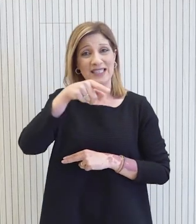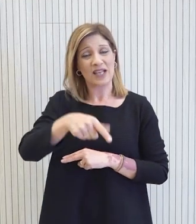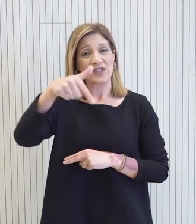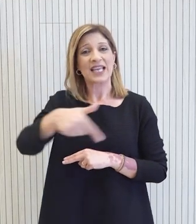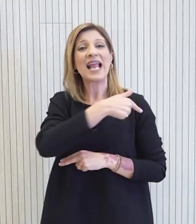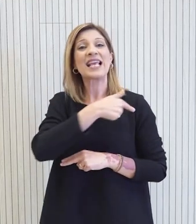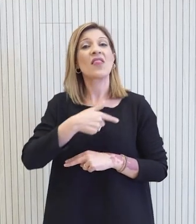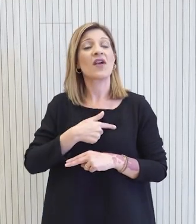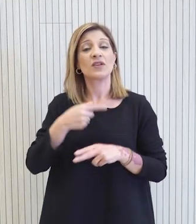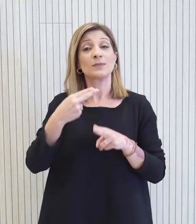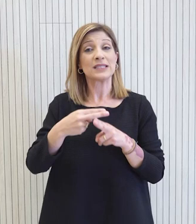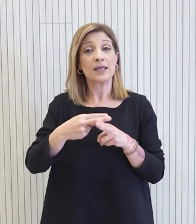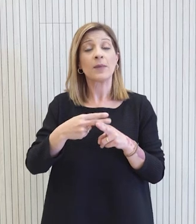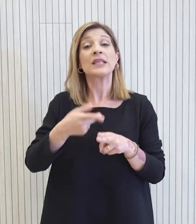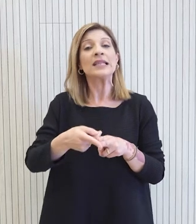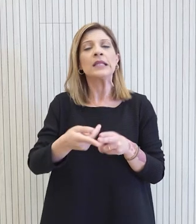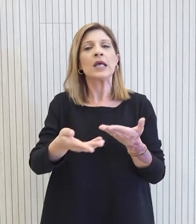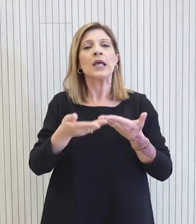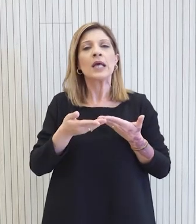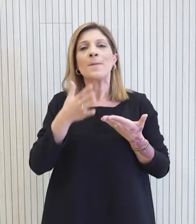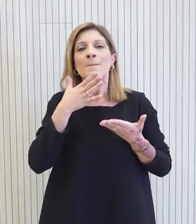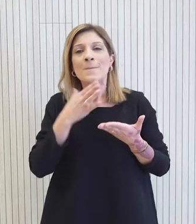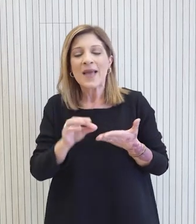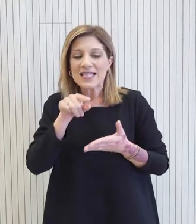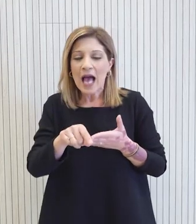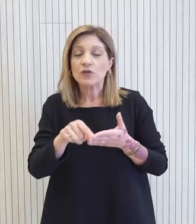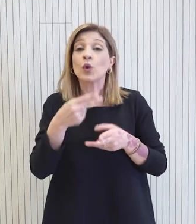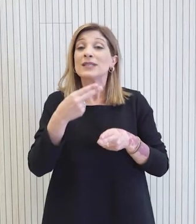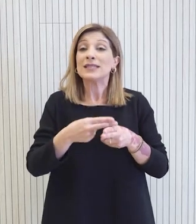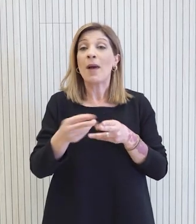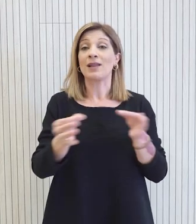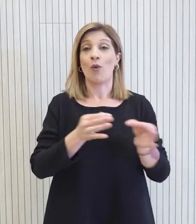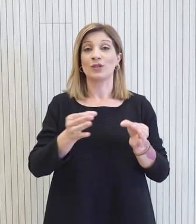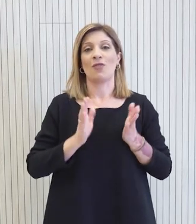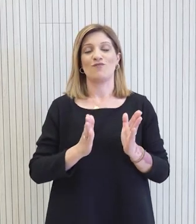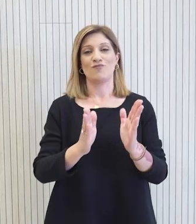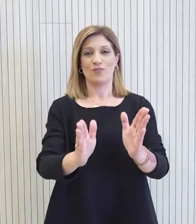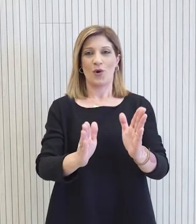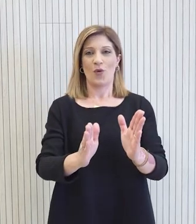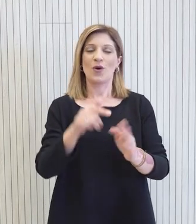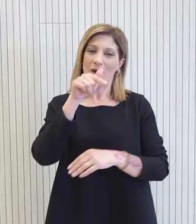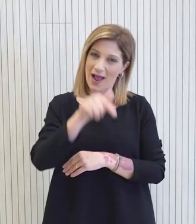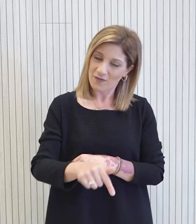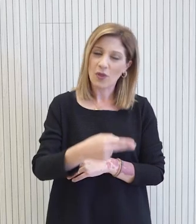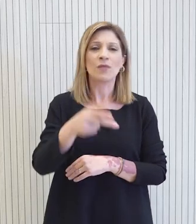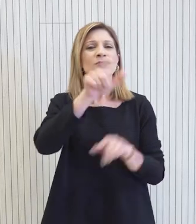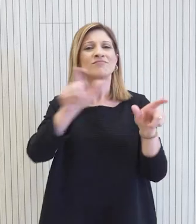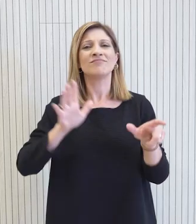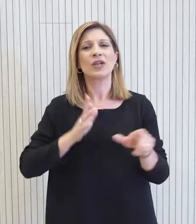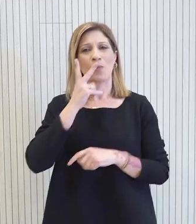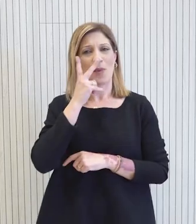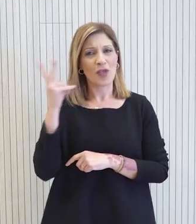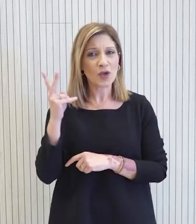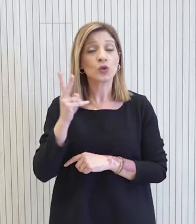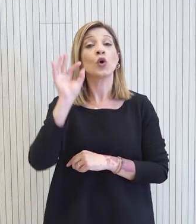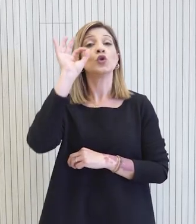Διεύθυνσης Ανταγωνισμού ανοίγει τον δρόμο για την υλοποίηση αυτού του πολύ σημαντικού σχεδίου που θα λειτουργήσει ανακοφιστικά για τους δικαιούχους. Η